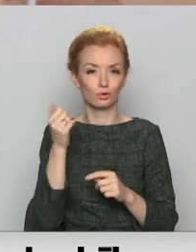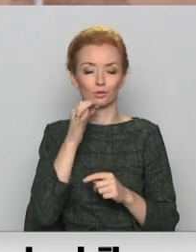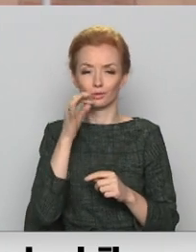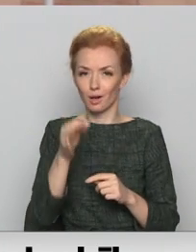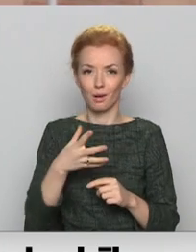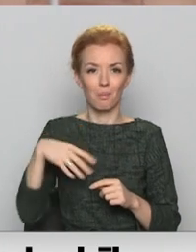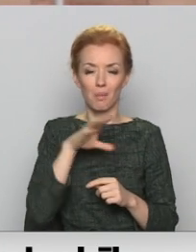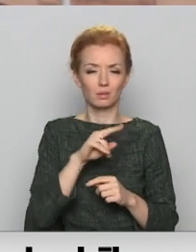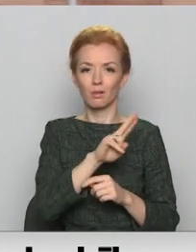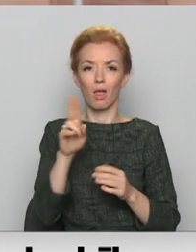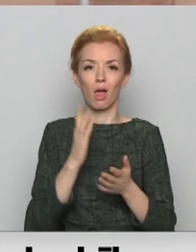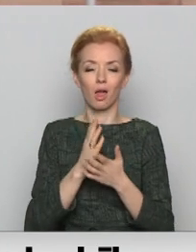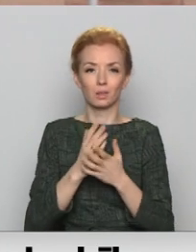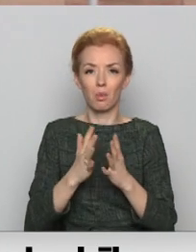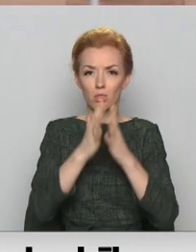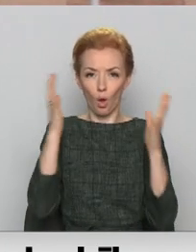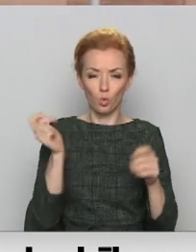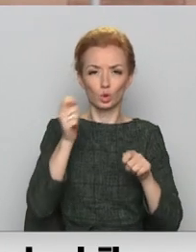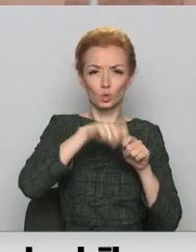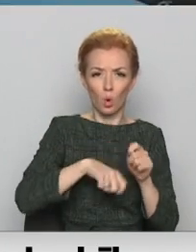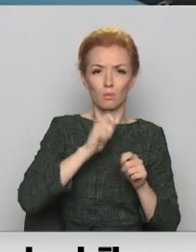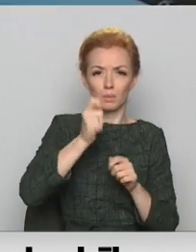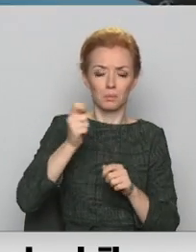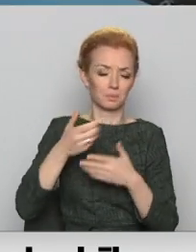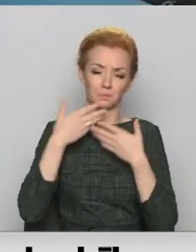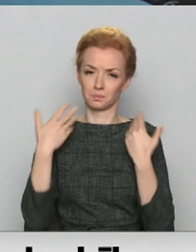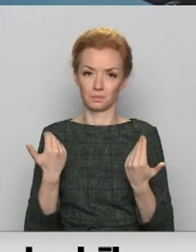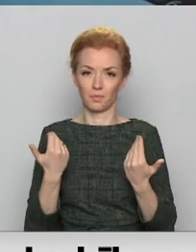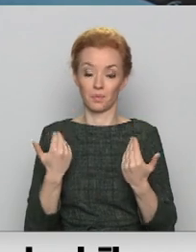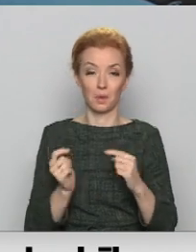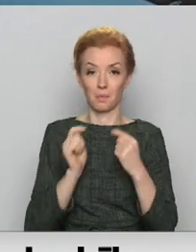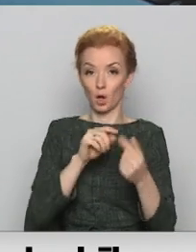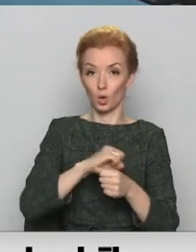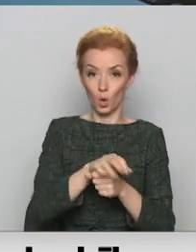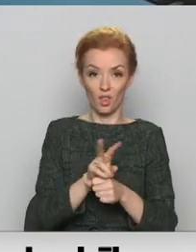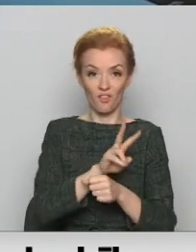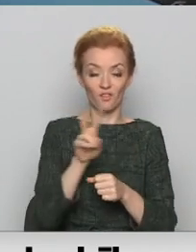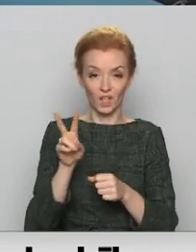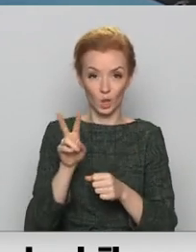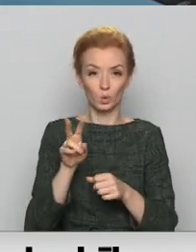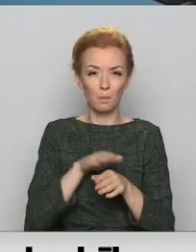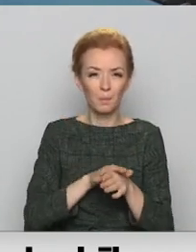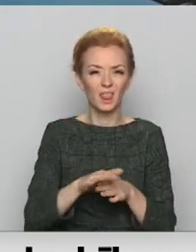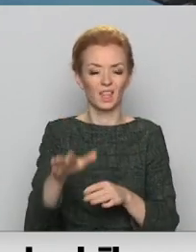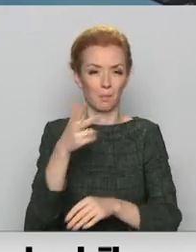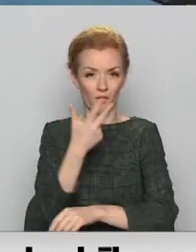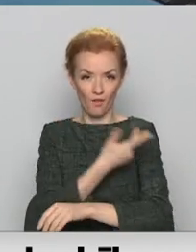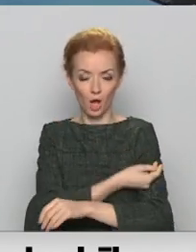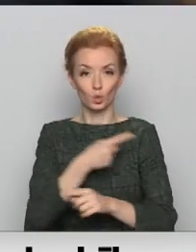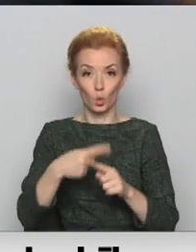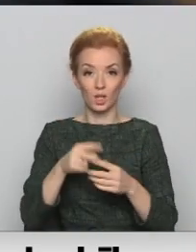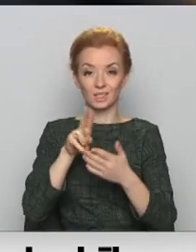sodījuši par šīs kārtības neievērošanu. Šobrīd pret COVID-19 pilnībā vakcinēto un tātad arī